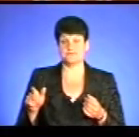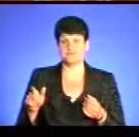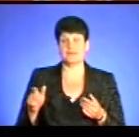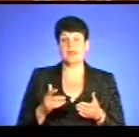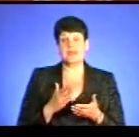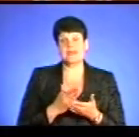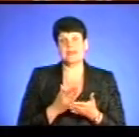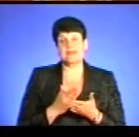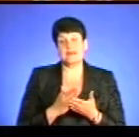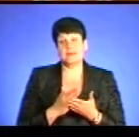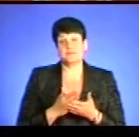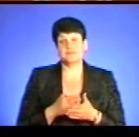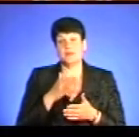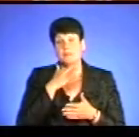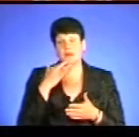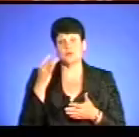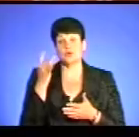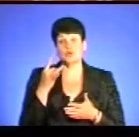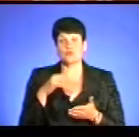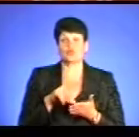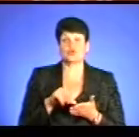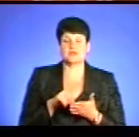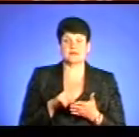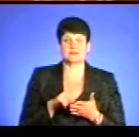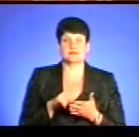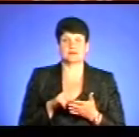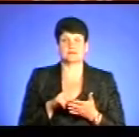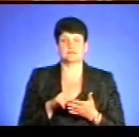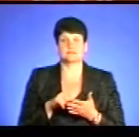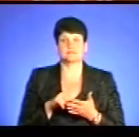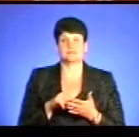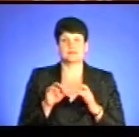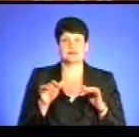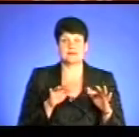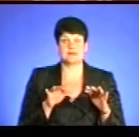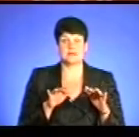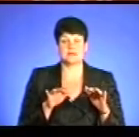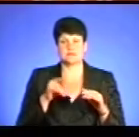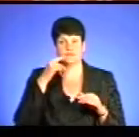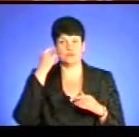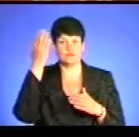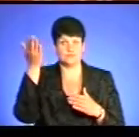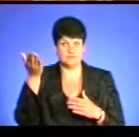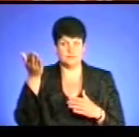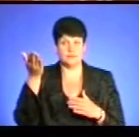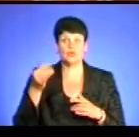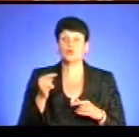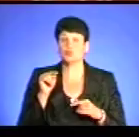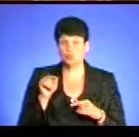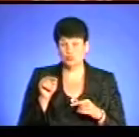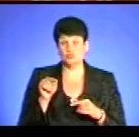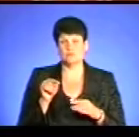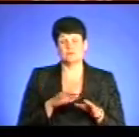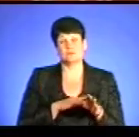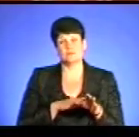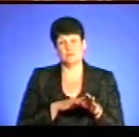є неодноразовим учасником, наприклад, дійств за територією України. Тому абсолютно